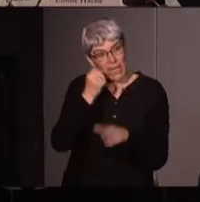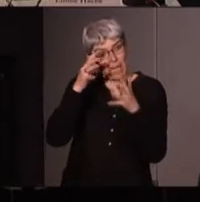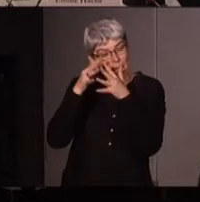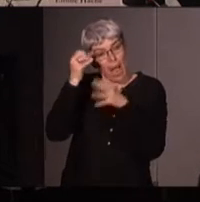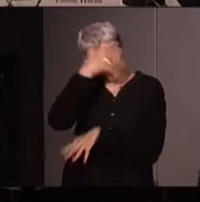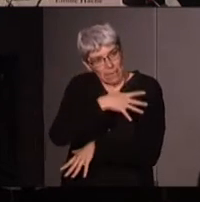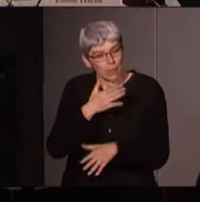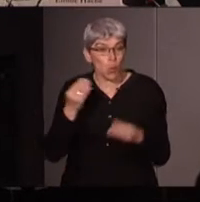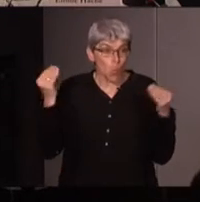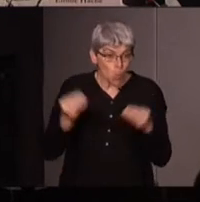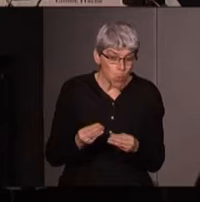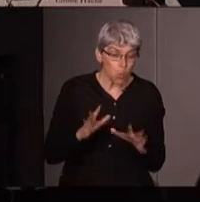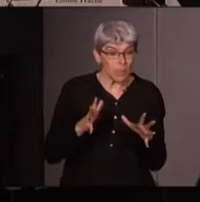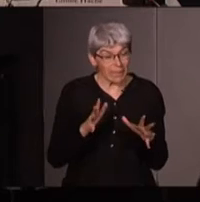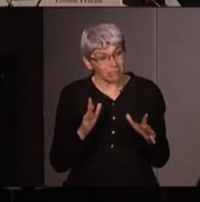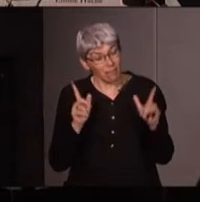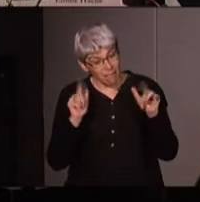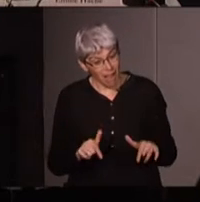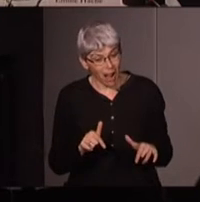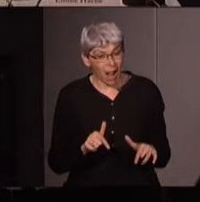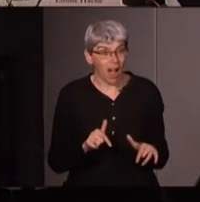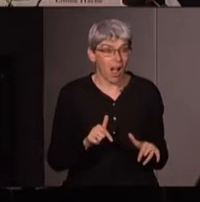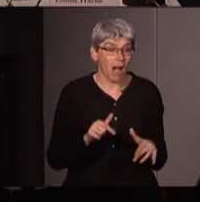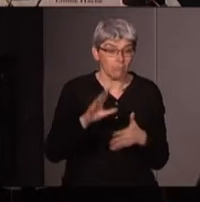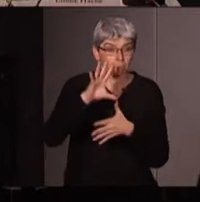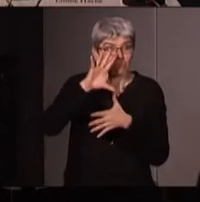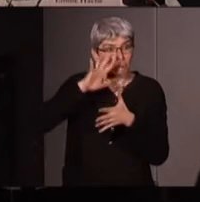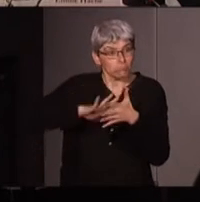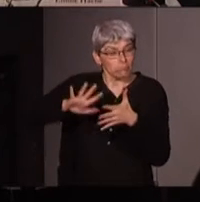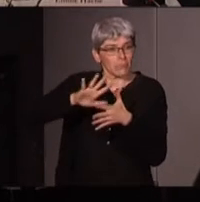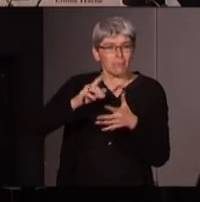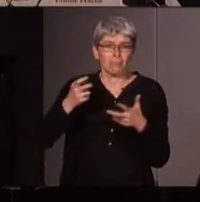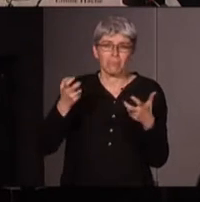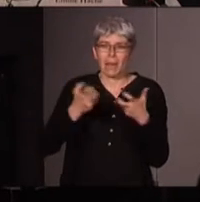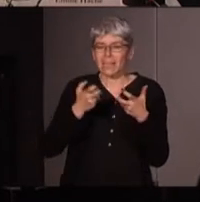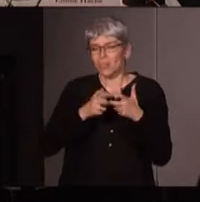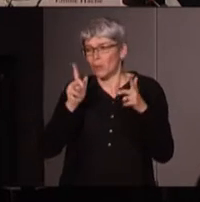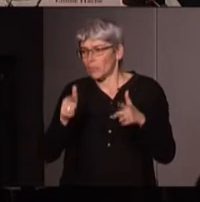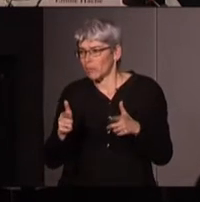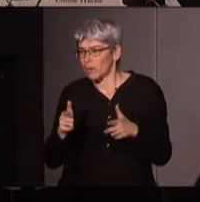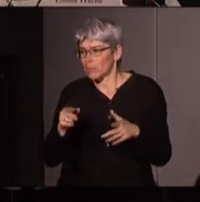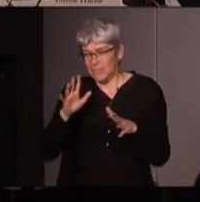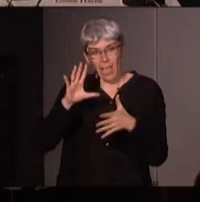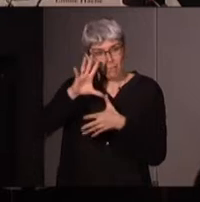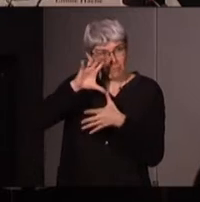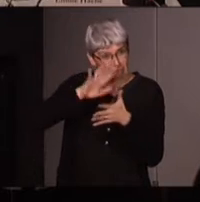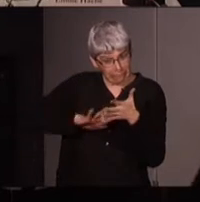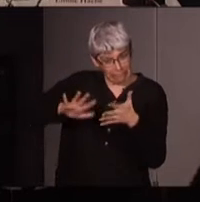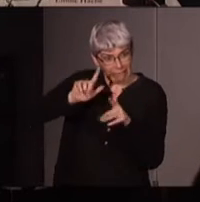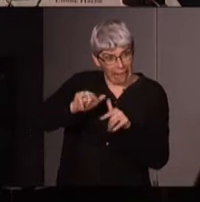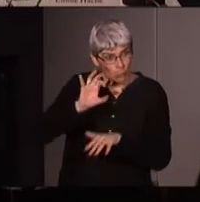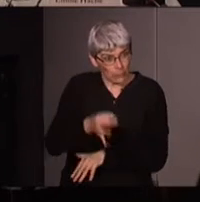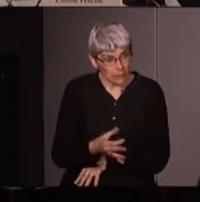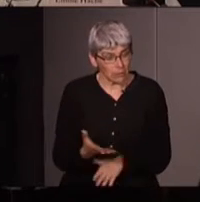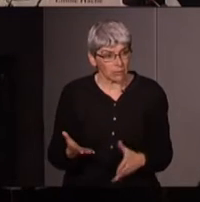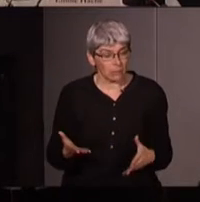mouvements ou il existe toujours des mouvements écoféministes en Amérique latine je ne pas quand on pense à la Pachamama sous Macaoussail etc est-ce que ça a